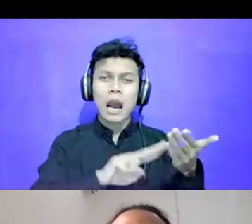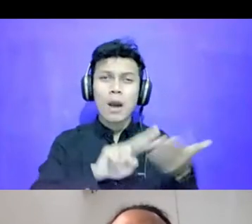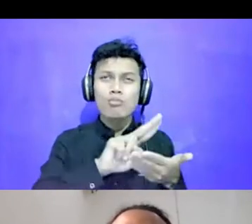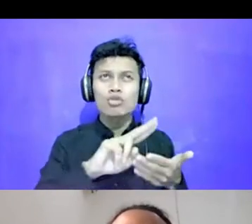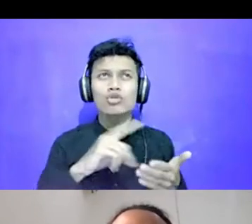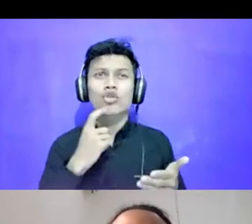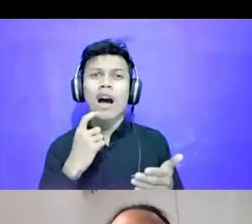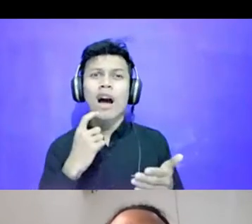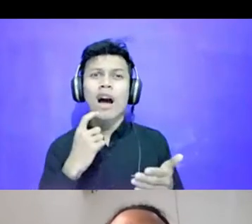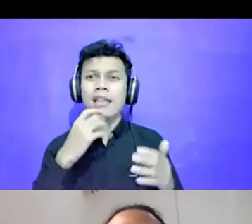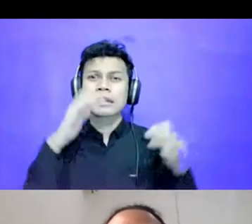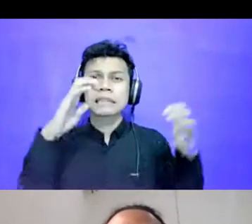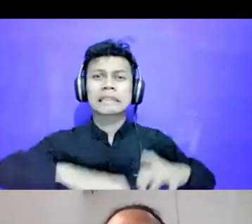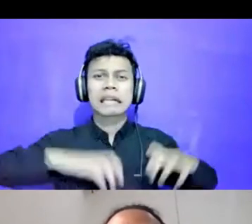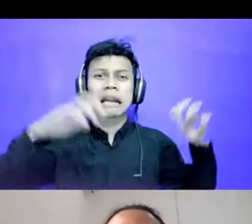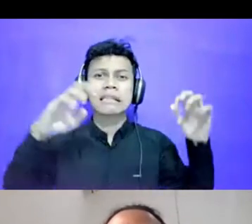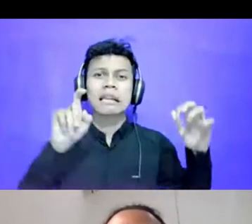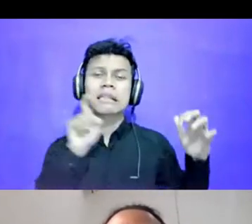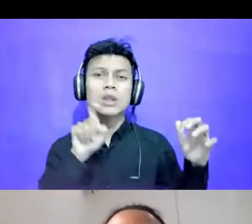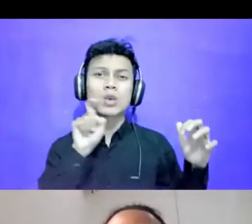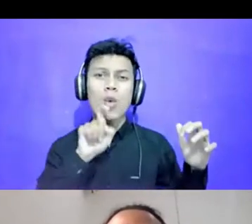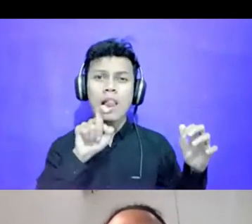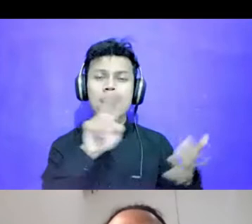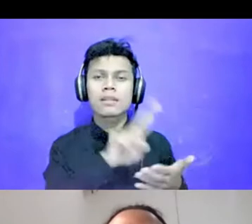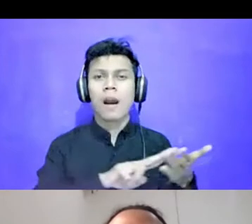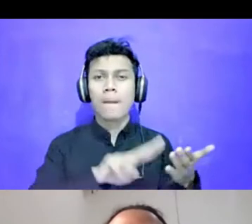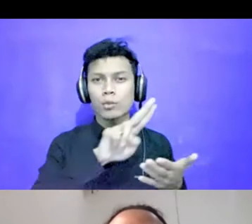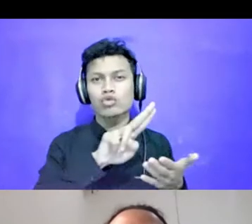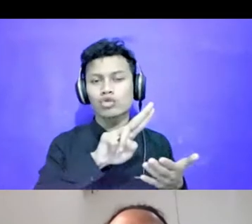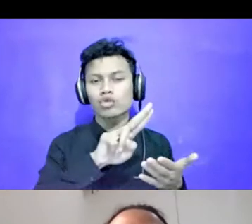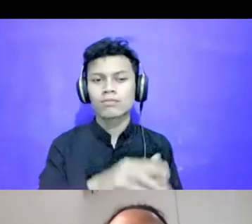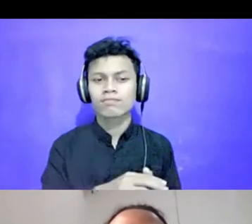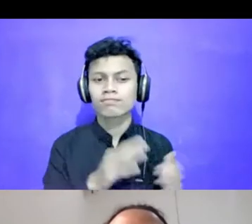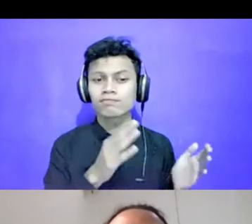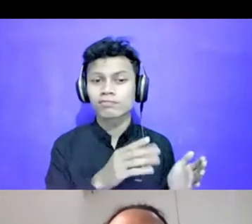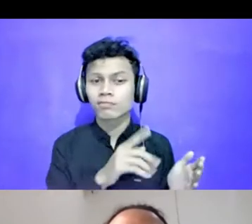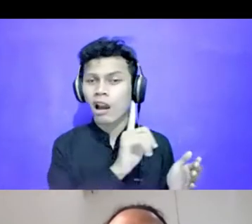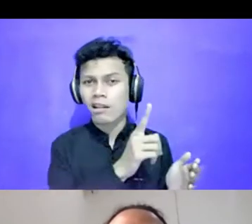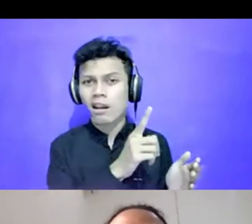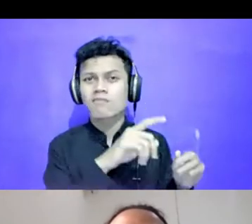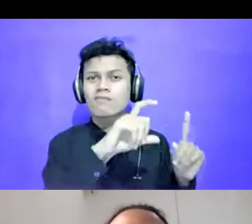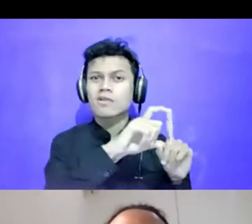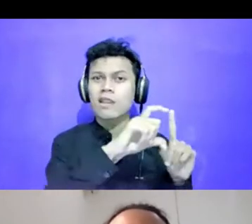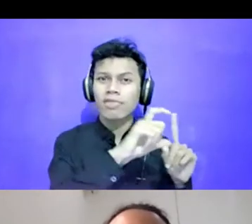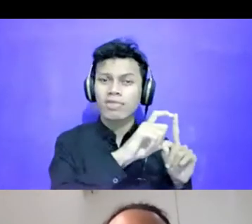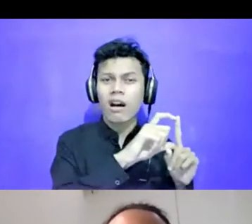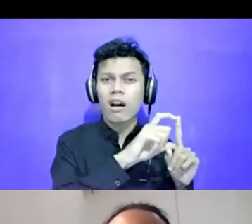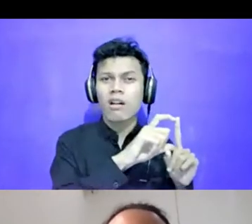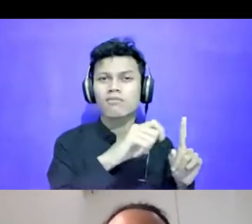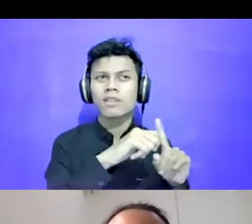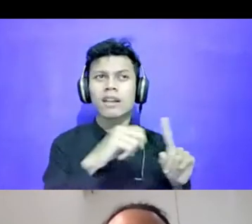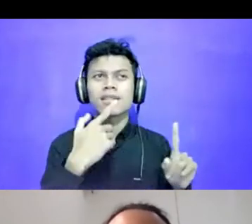Kekerasan Seksual Di Kampus Ini Juga Datanya Gathering Data Dari Testimoni Korban